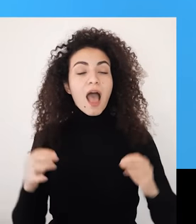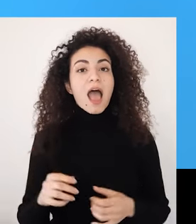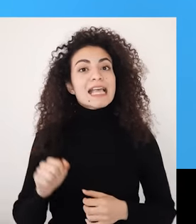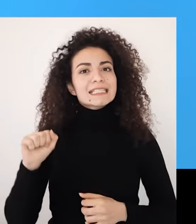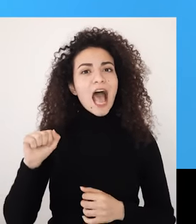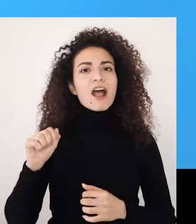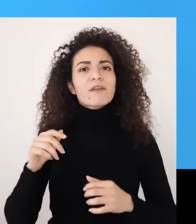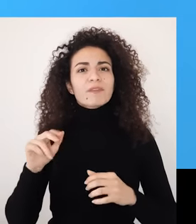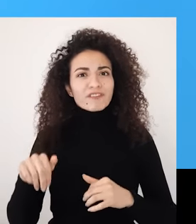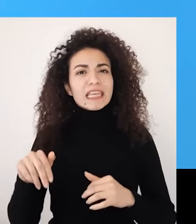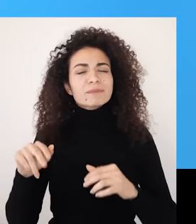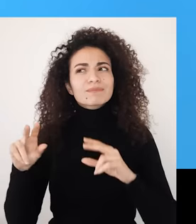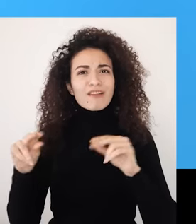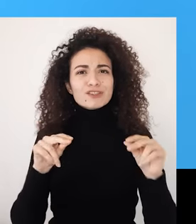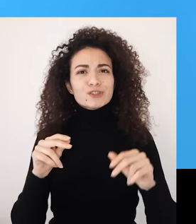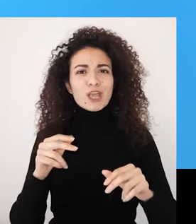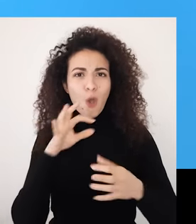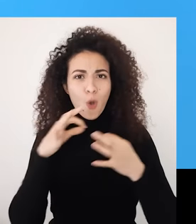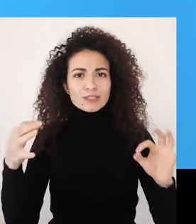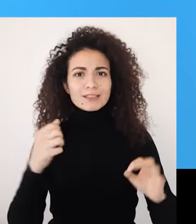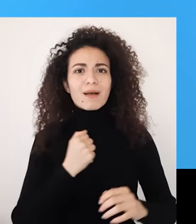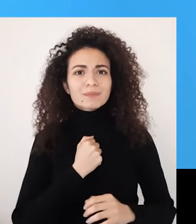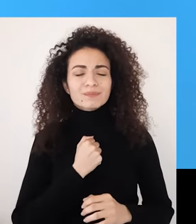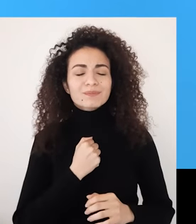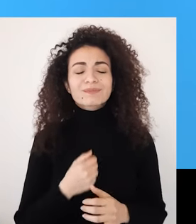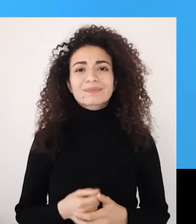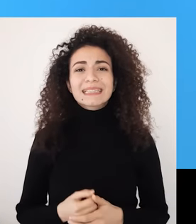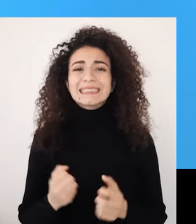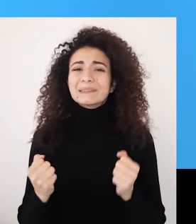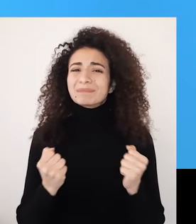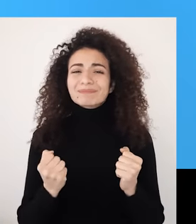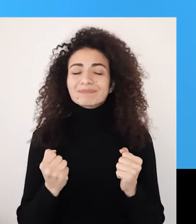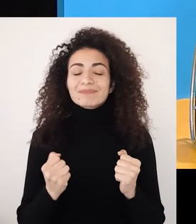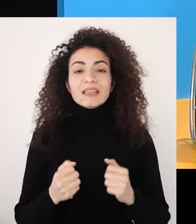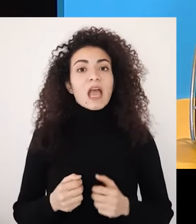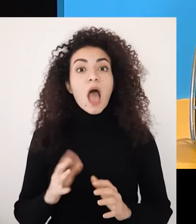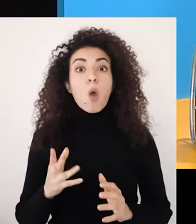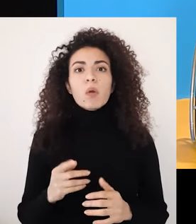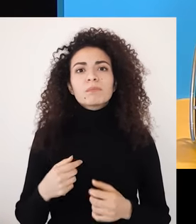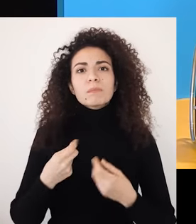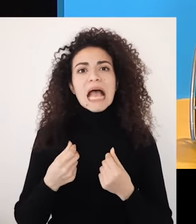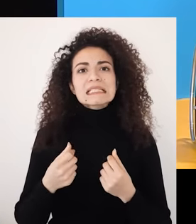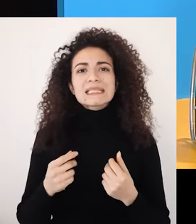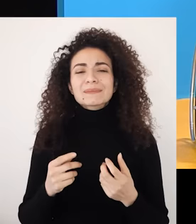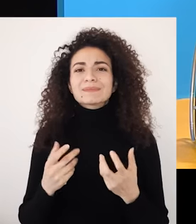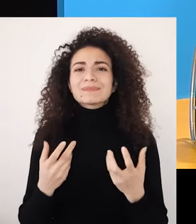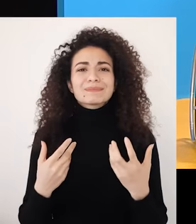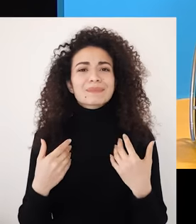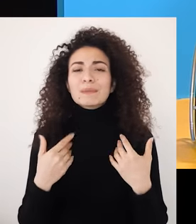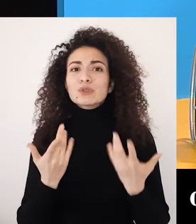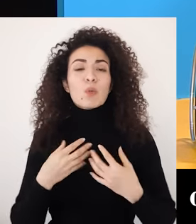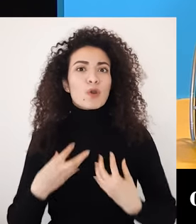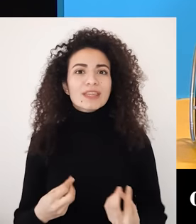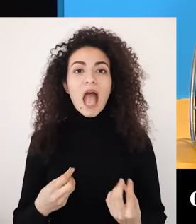سارة أنه تلاقوا جوانب بتلاقي صدى بحياتكم واختباراتكم الشخصية لهالسبب ممكن تتماهوا مع